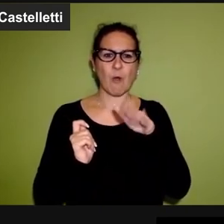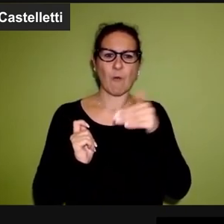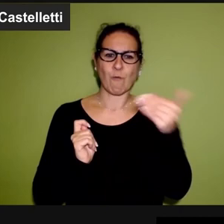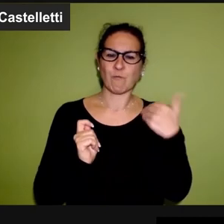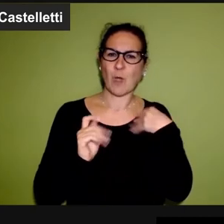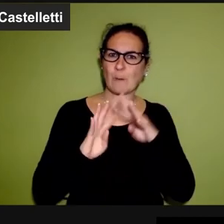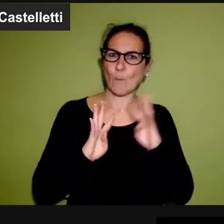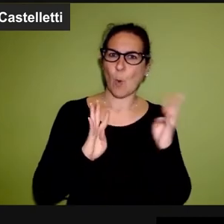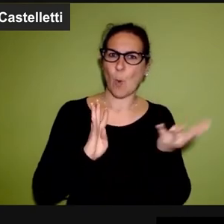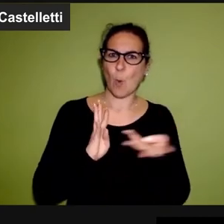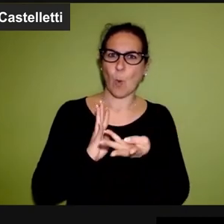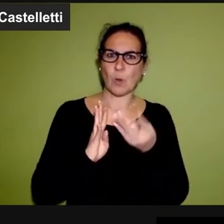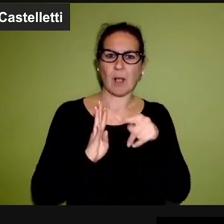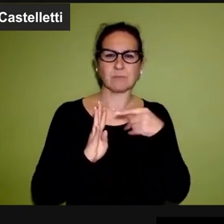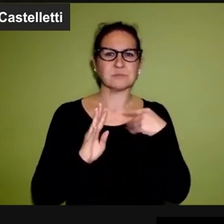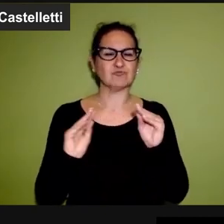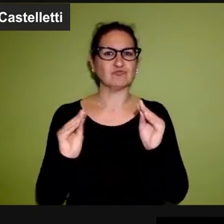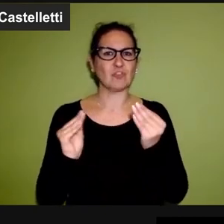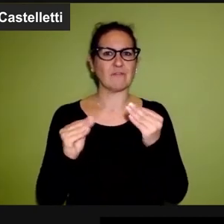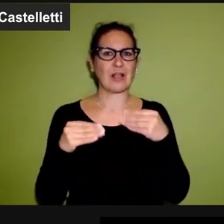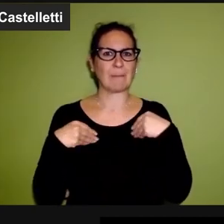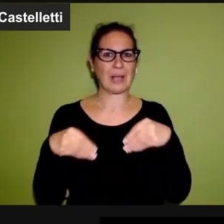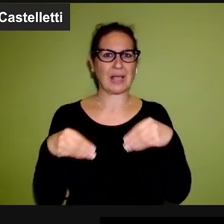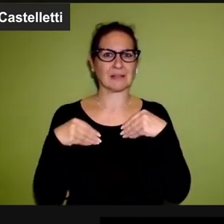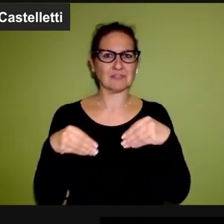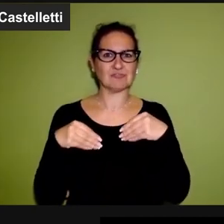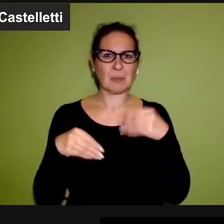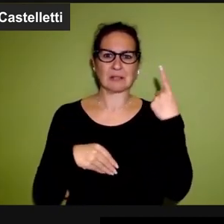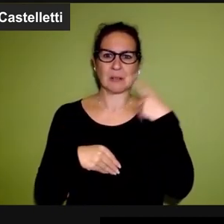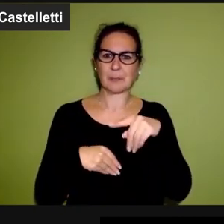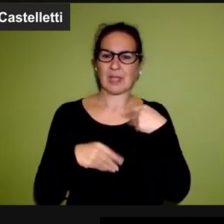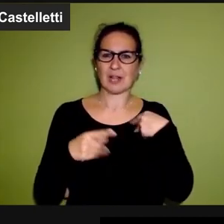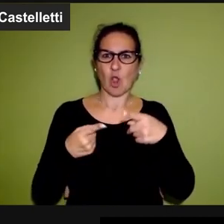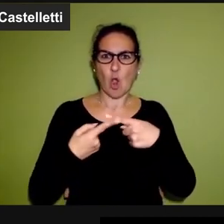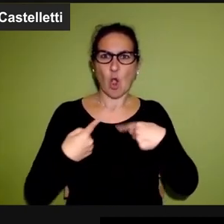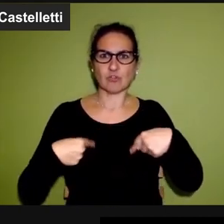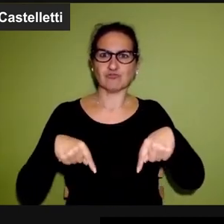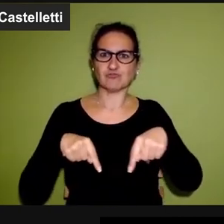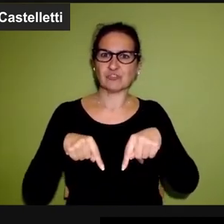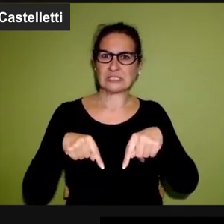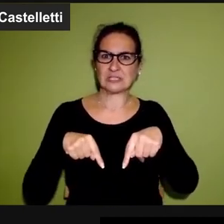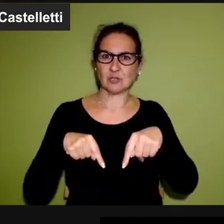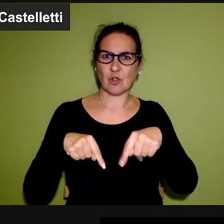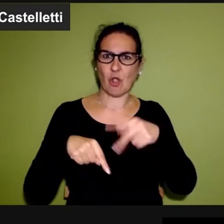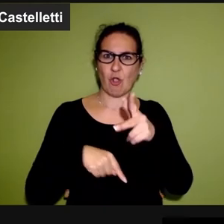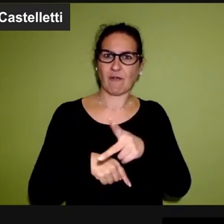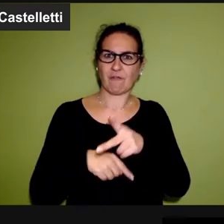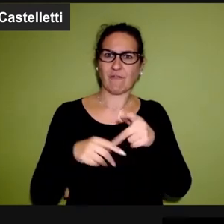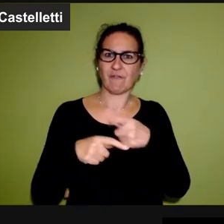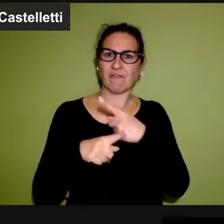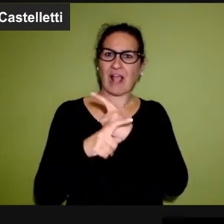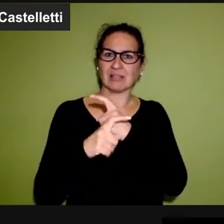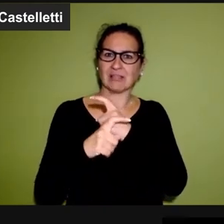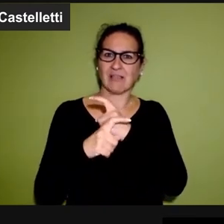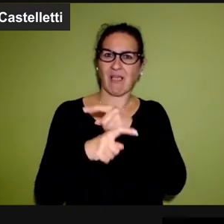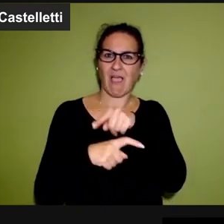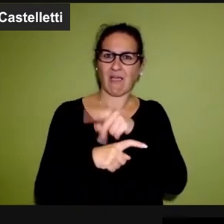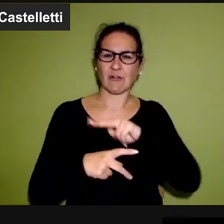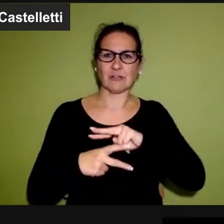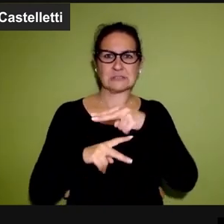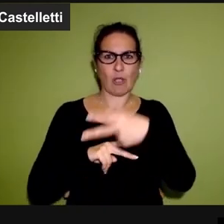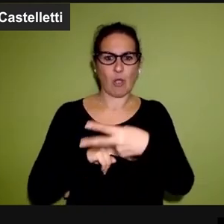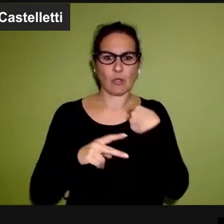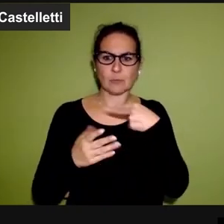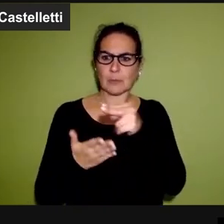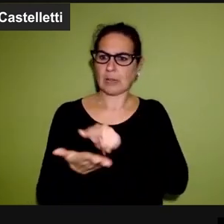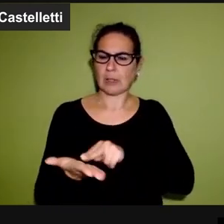e quindi il più giovane partecipante al concilio Vaticano II, il più giovane dei padri conciliari. Hanno